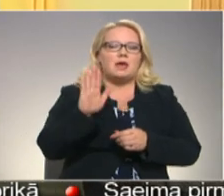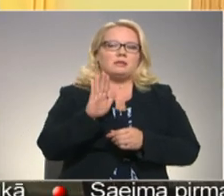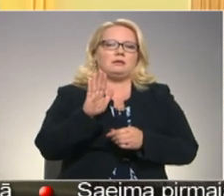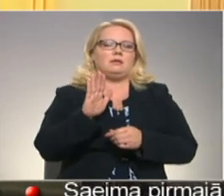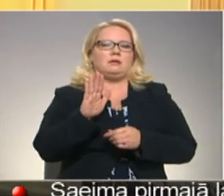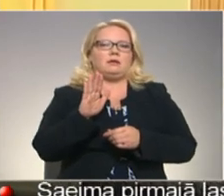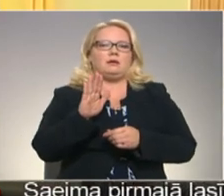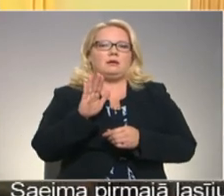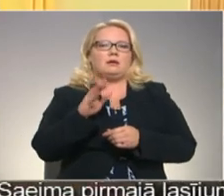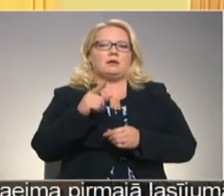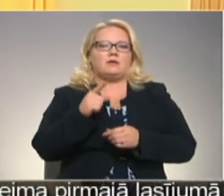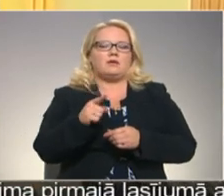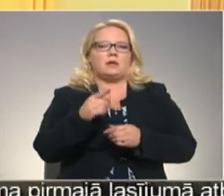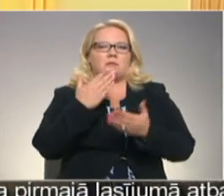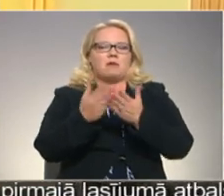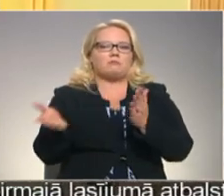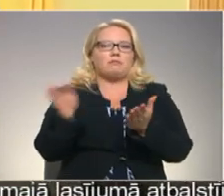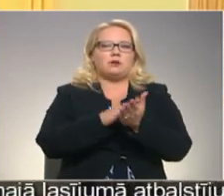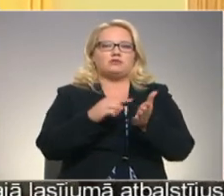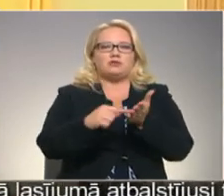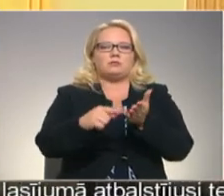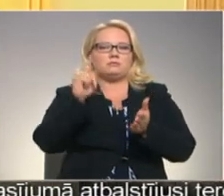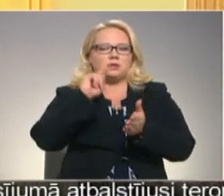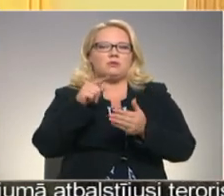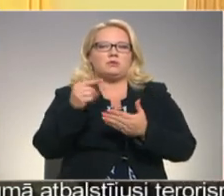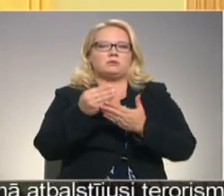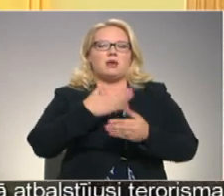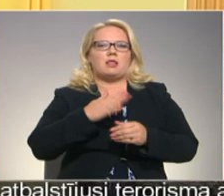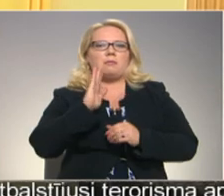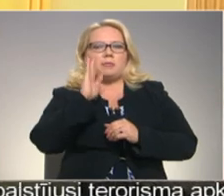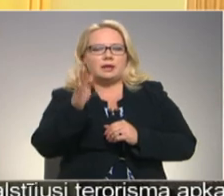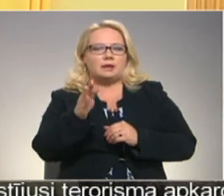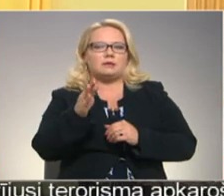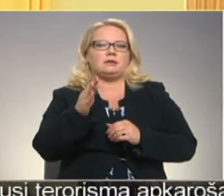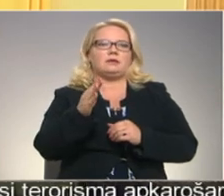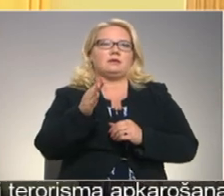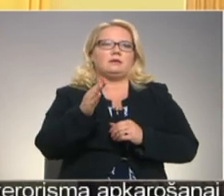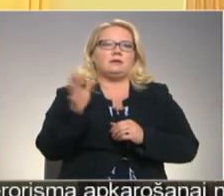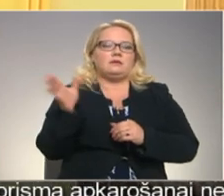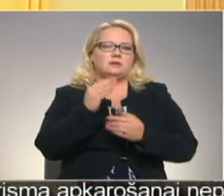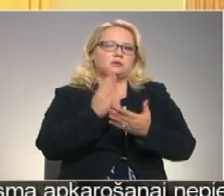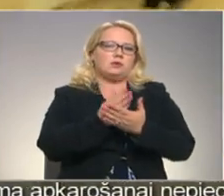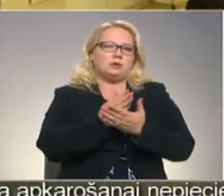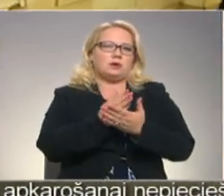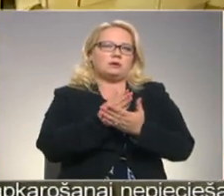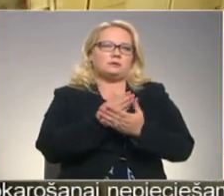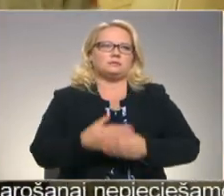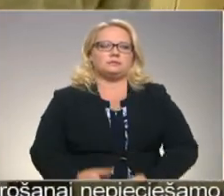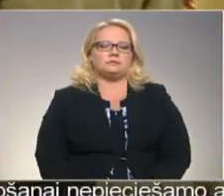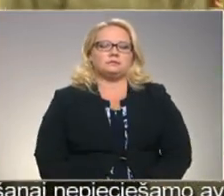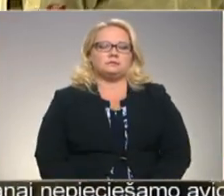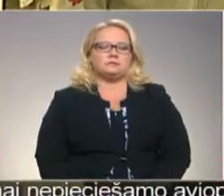viņu uzšķirta, viņu parāda. Mēs zinām, ka tas ir labrīt. Mēs pretīm tā kā viss notiek. Mēs,